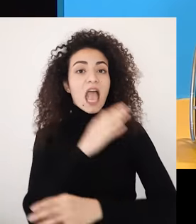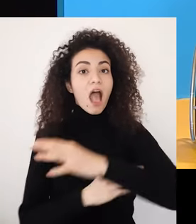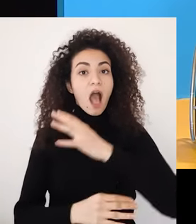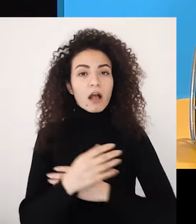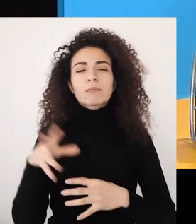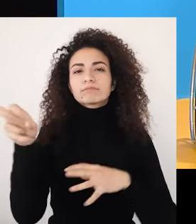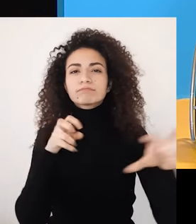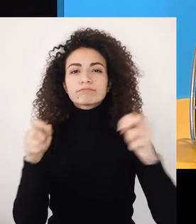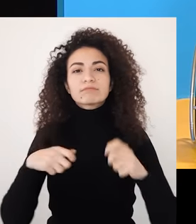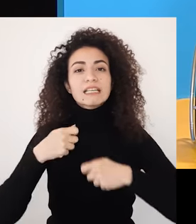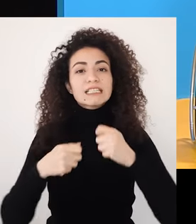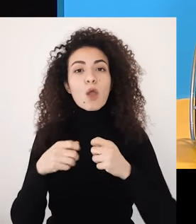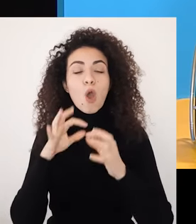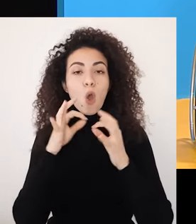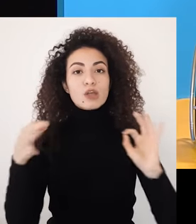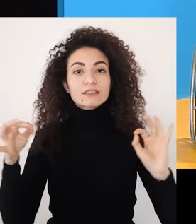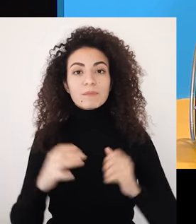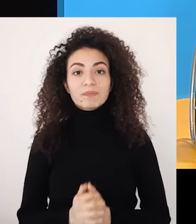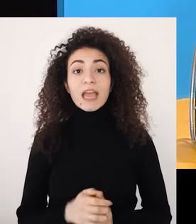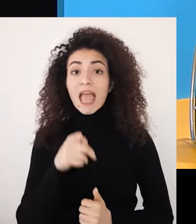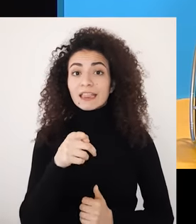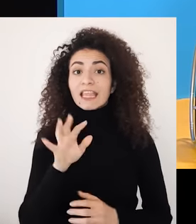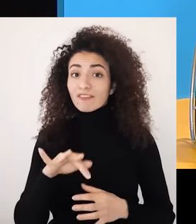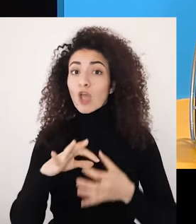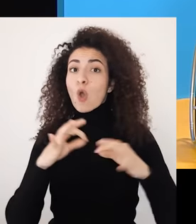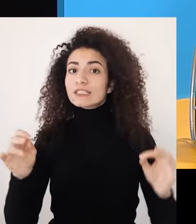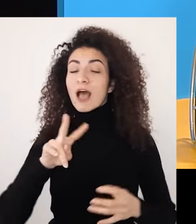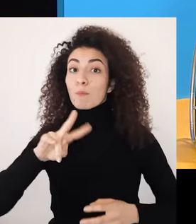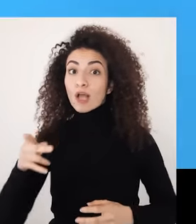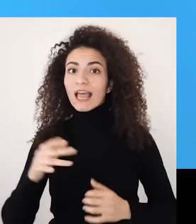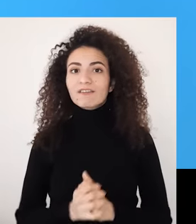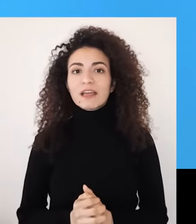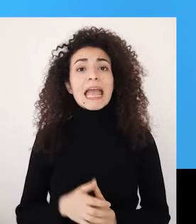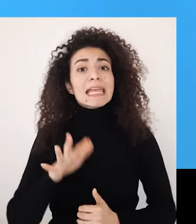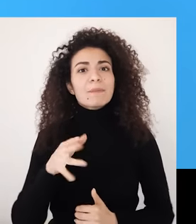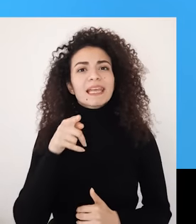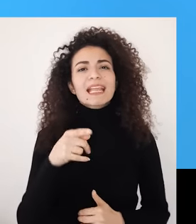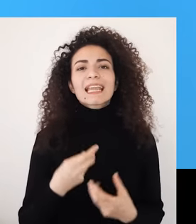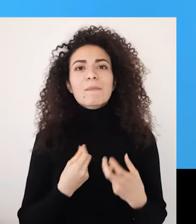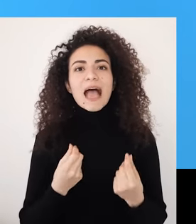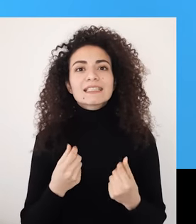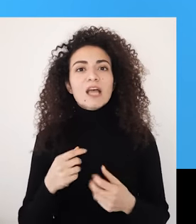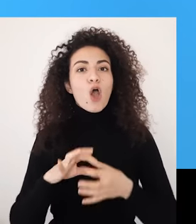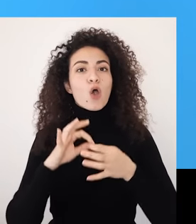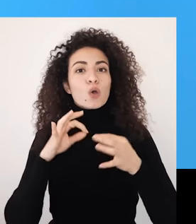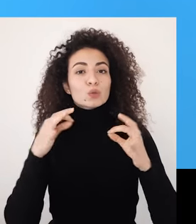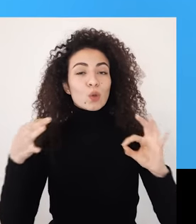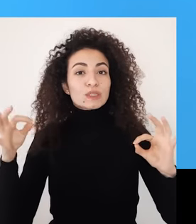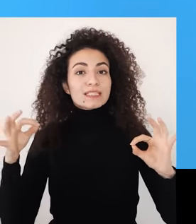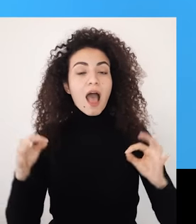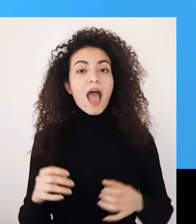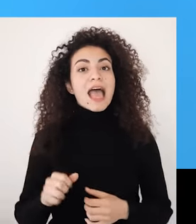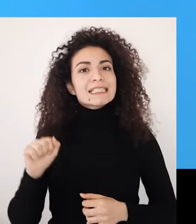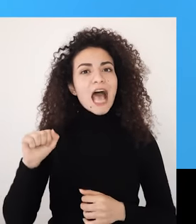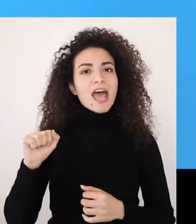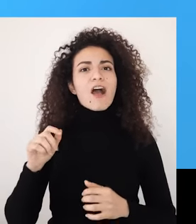العمر الحدثت فيه الإعاقة الموارد المتواجدة بجماعاتنا وعوامل أخرى ممكن خلال سماعكم قصة